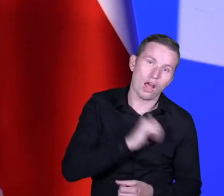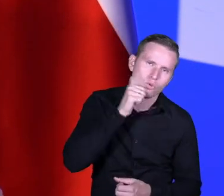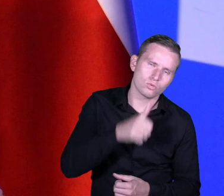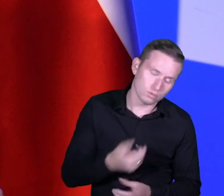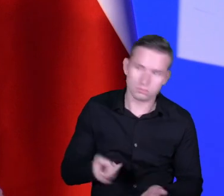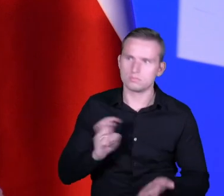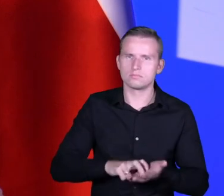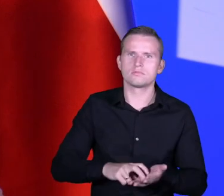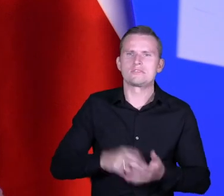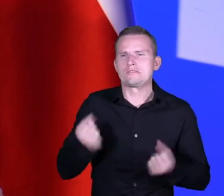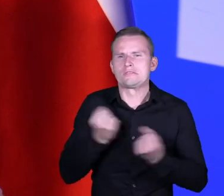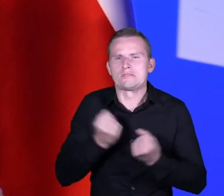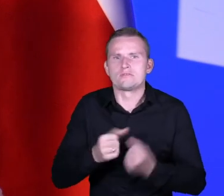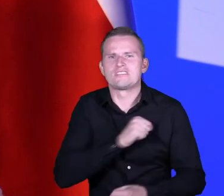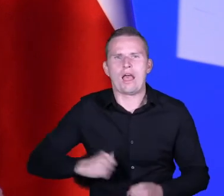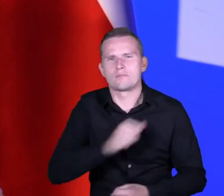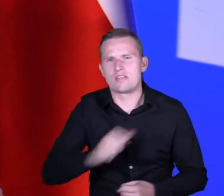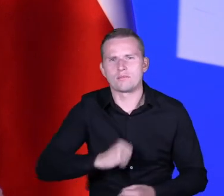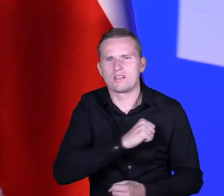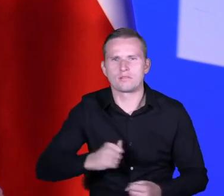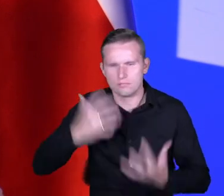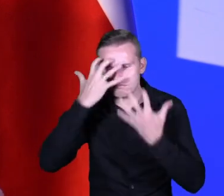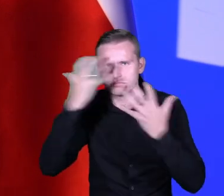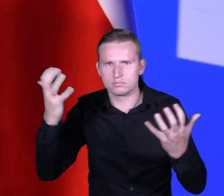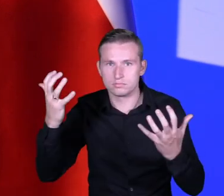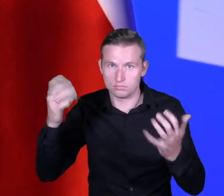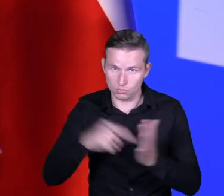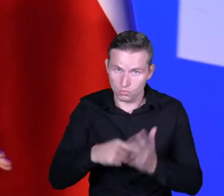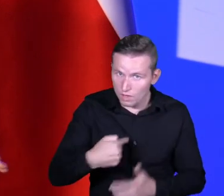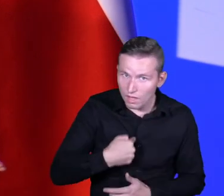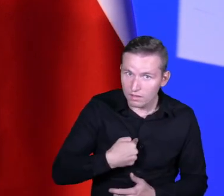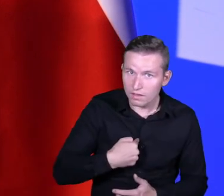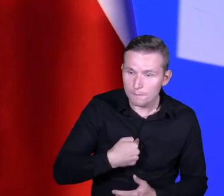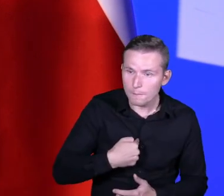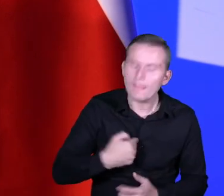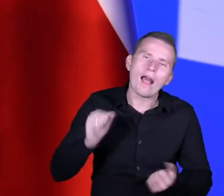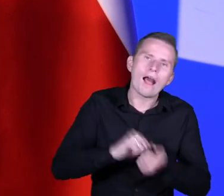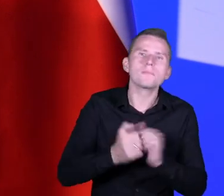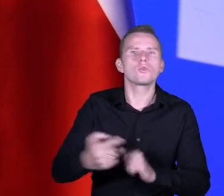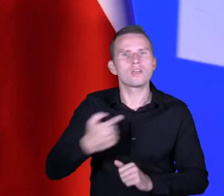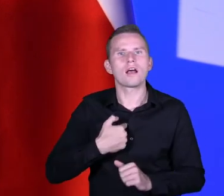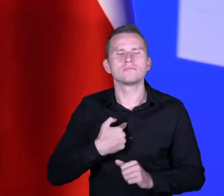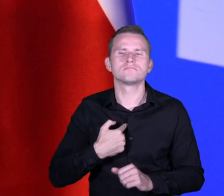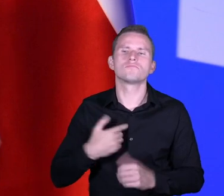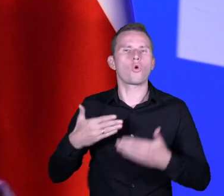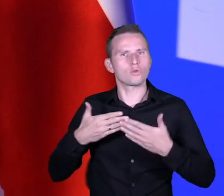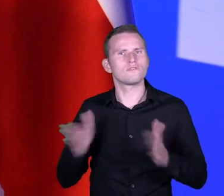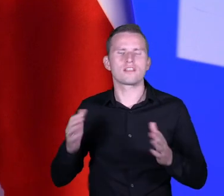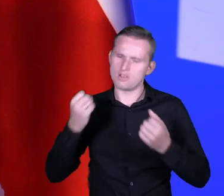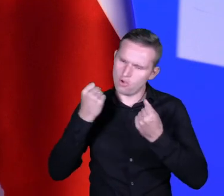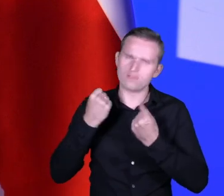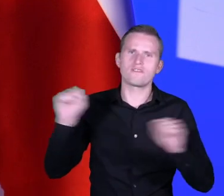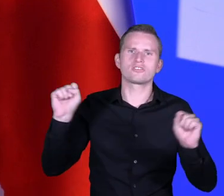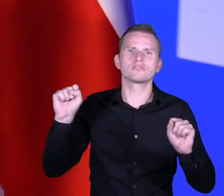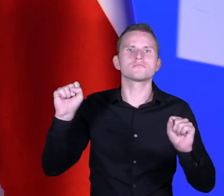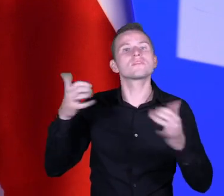pracą z innymi? Czy właśnie mam otwartość i odwagę do tego, żeby budować